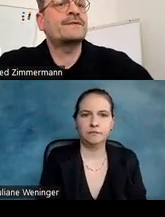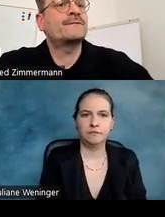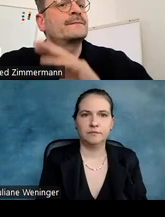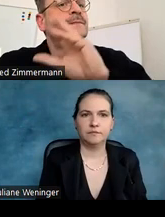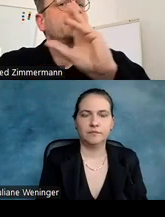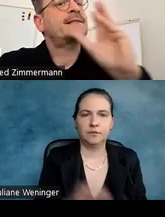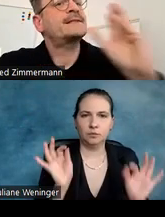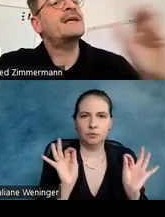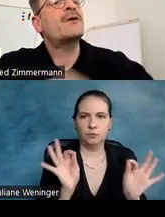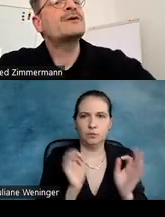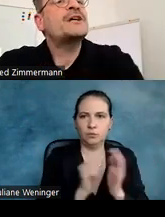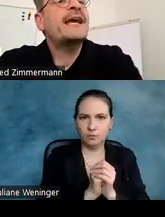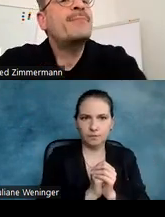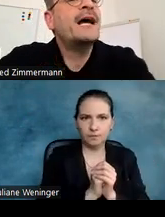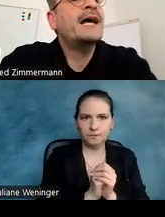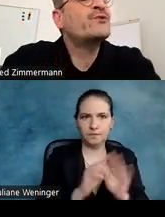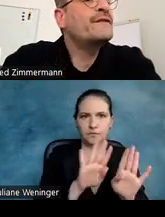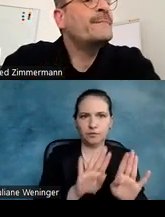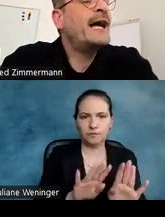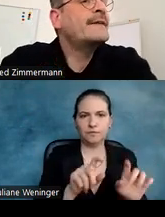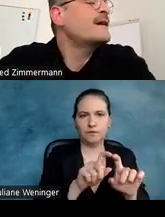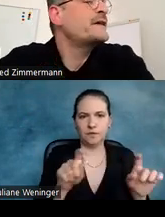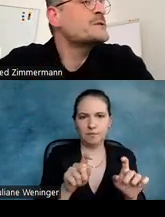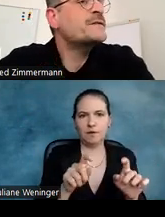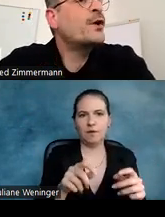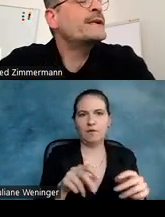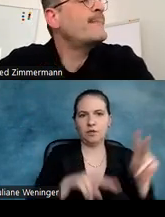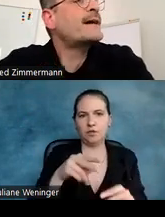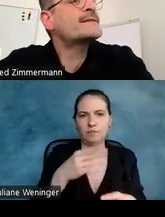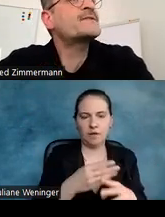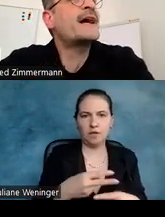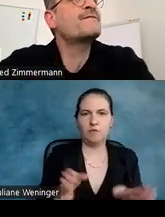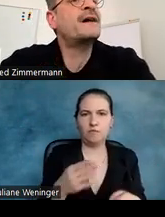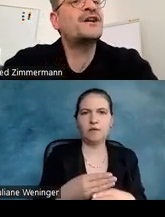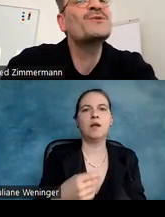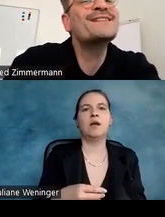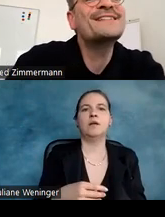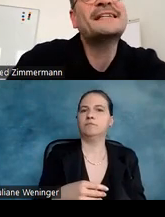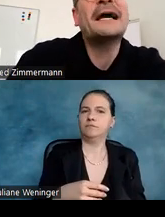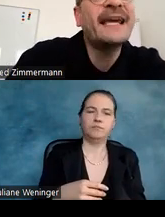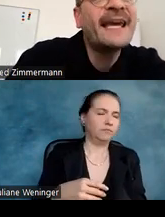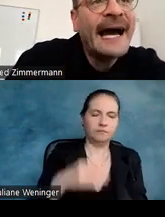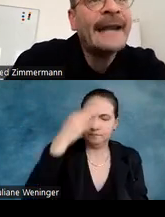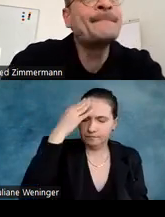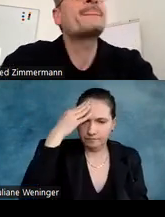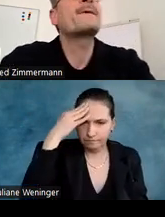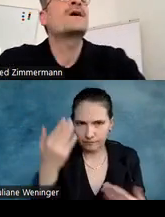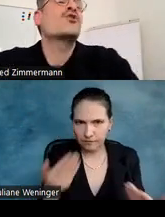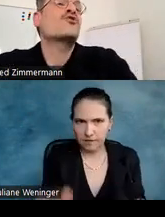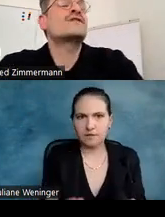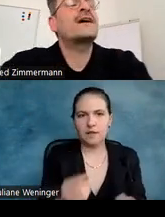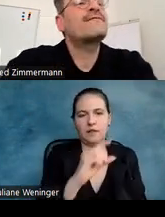Gut. Das zum Thema Unterscheidbarkeit und Offenheit. Faustformel, merken Sie sich einfach, schauen Sie sich das kleine e an.